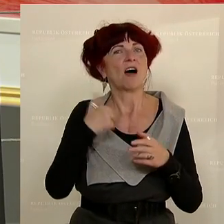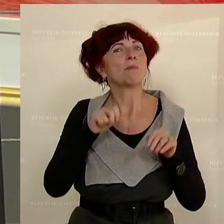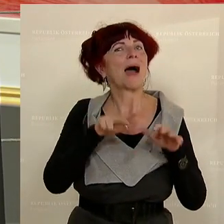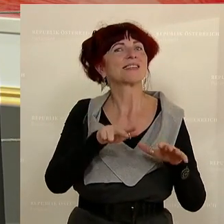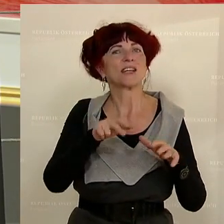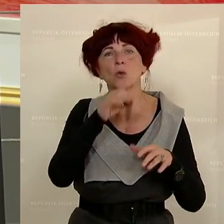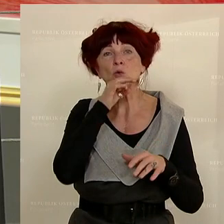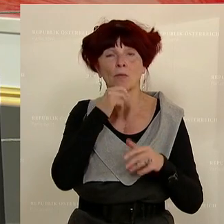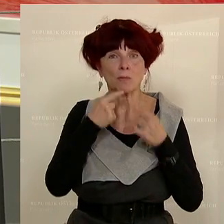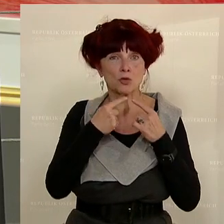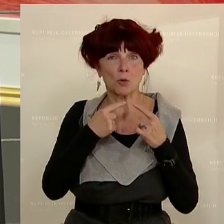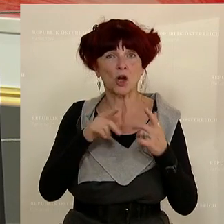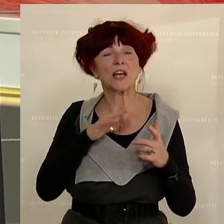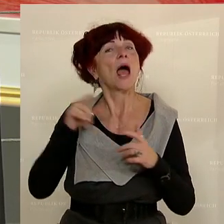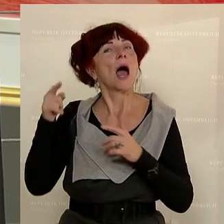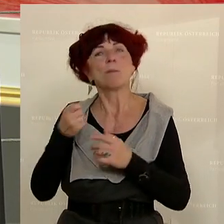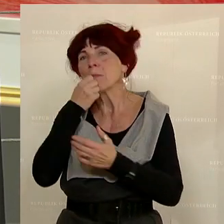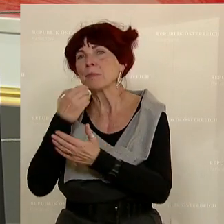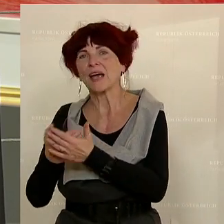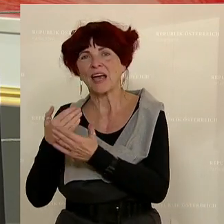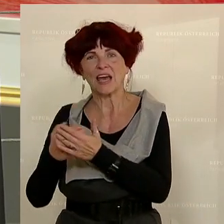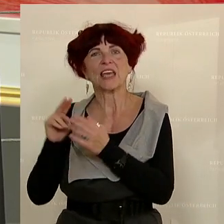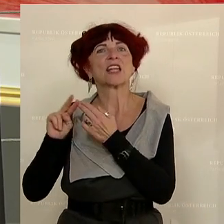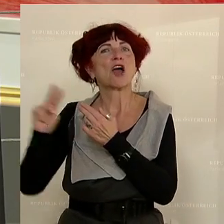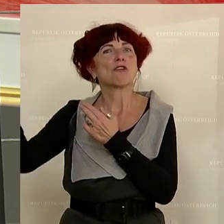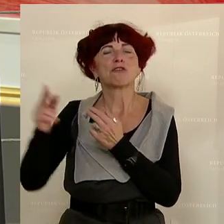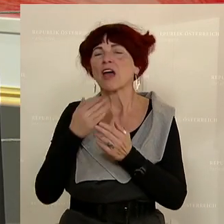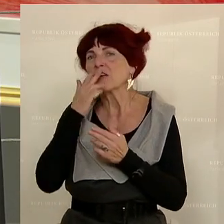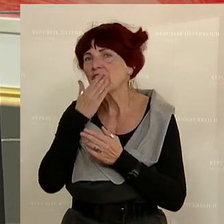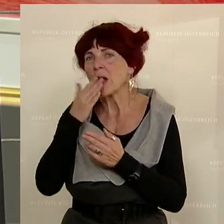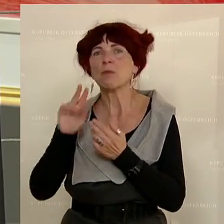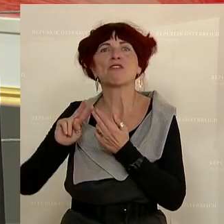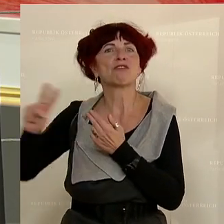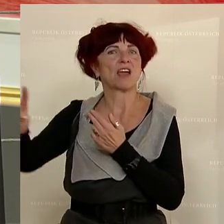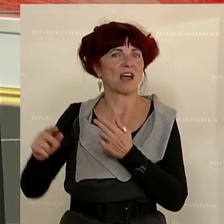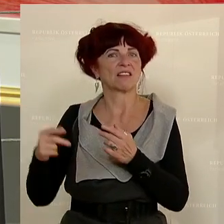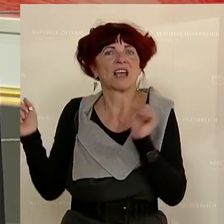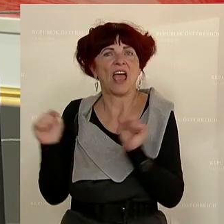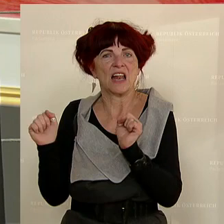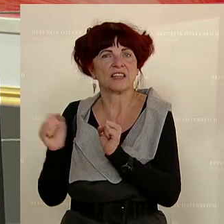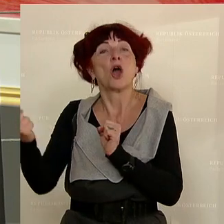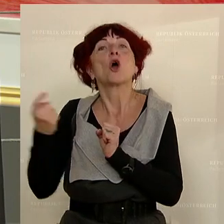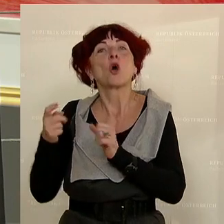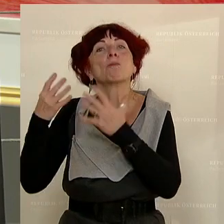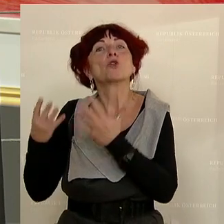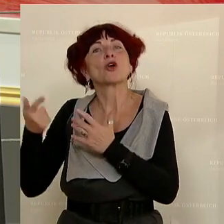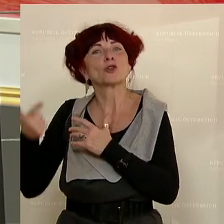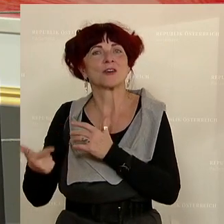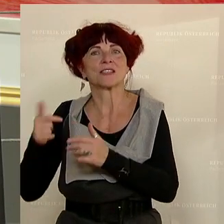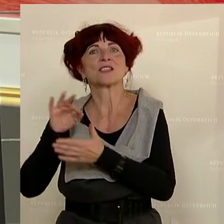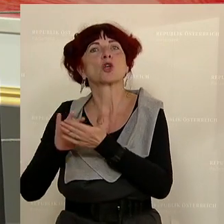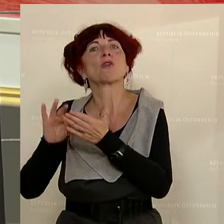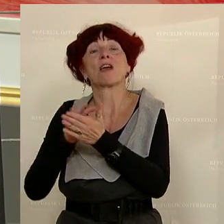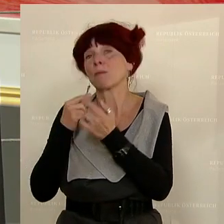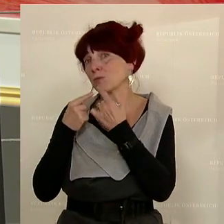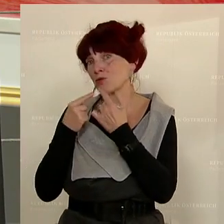-Leitungsausbau wird auf der Tagesordnung des nächsten Rechnungshof-Ausschusses stehen, am 29. November. Ich